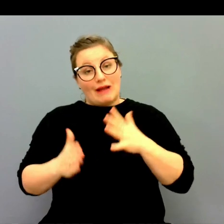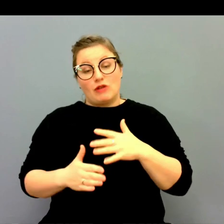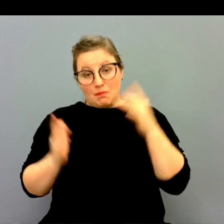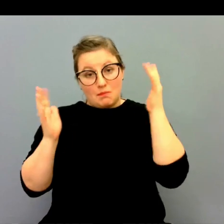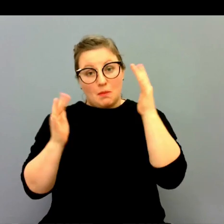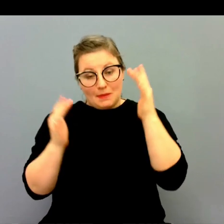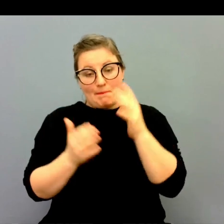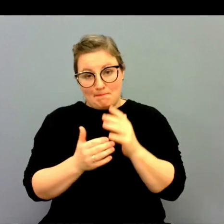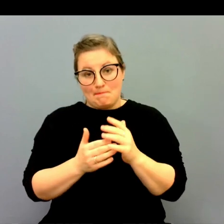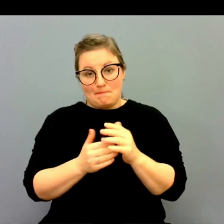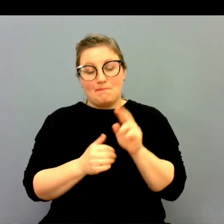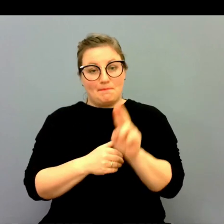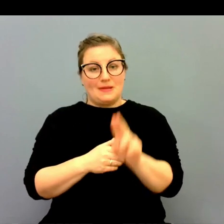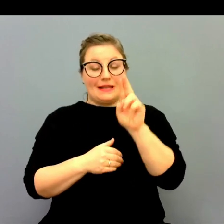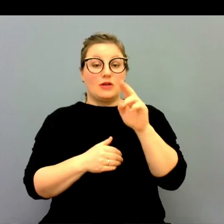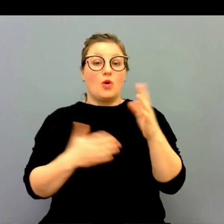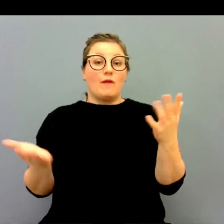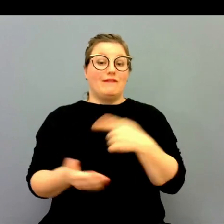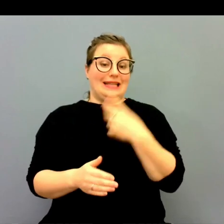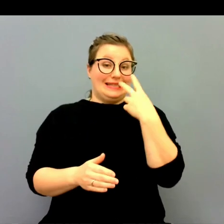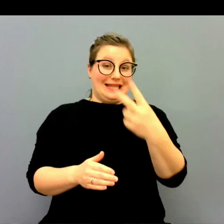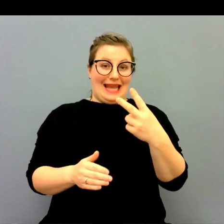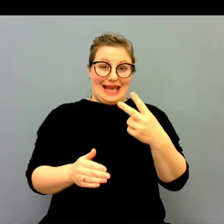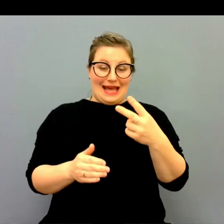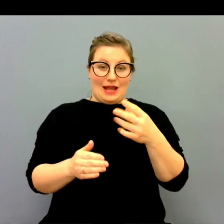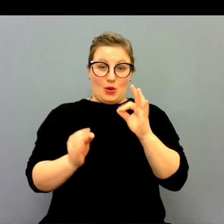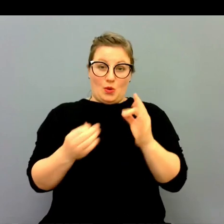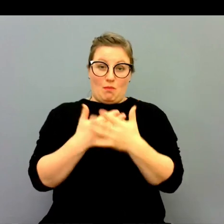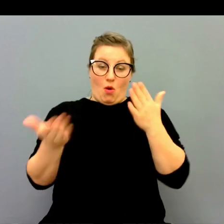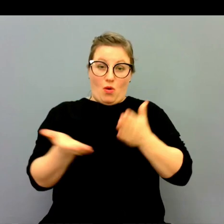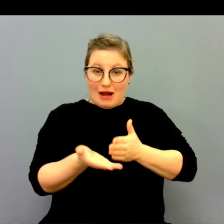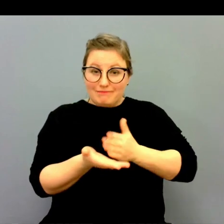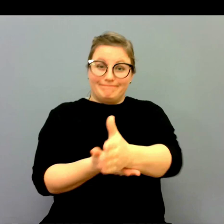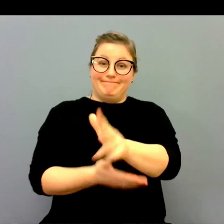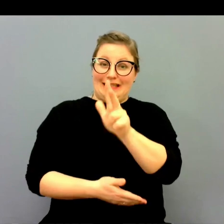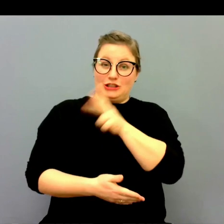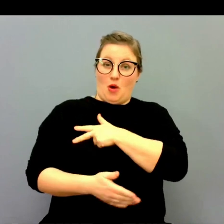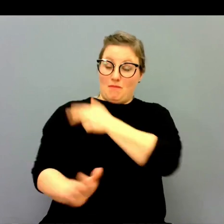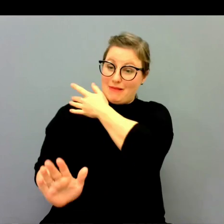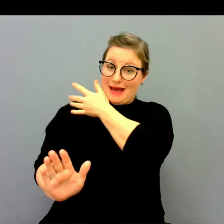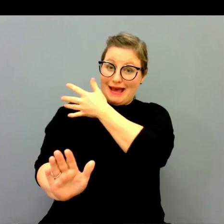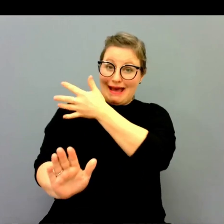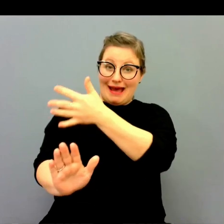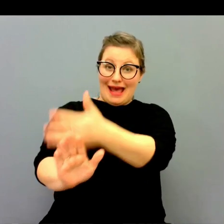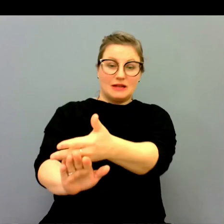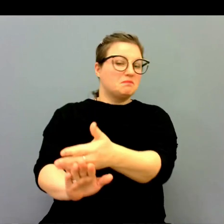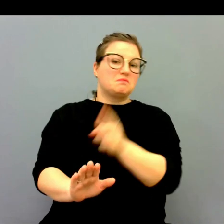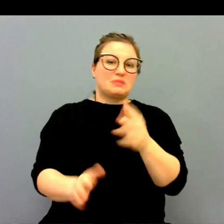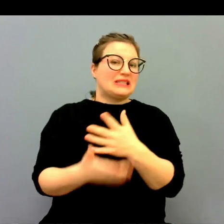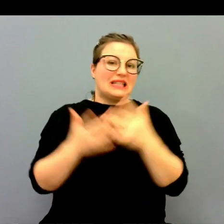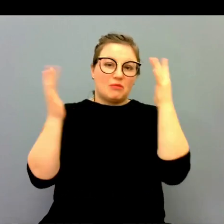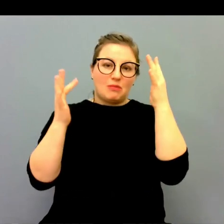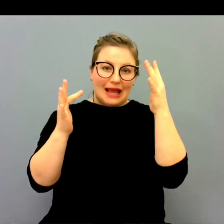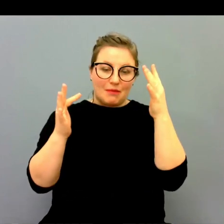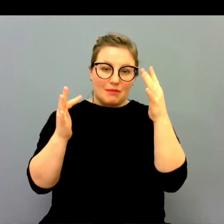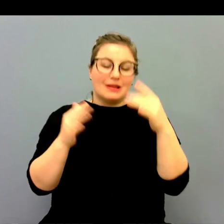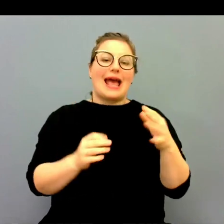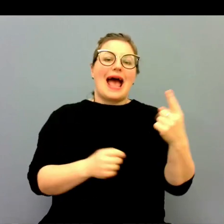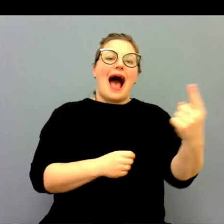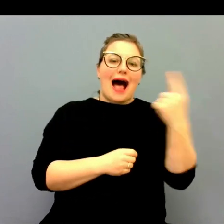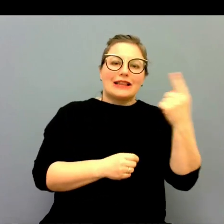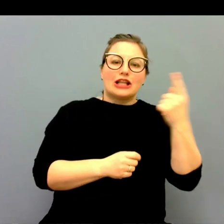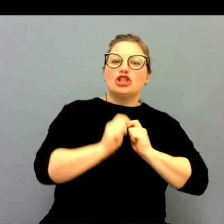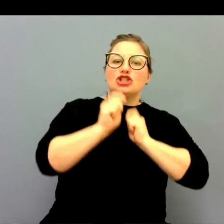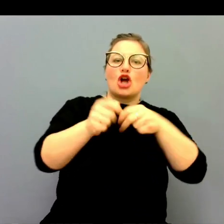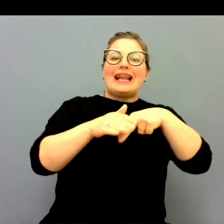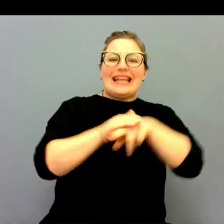Och det vi ser är att genomströmningen egentligen inte är ett stort bekymmer utan det är